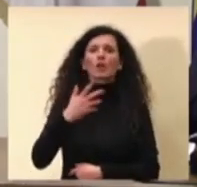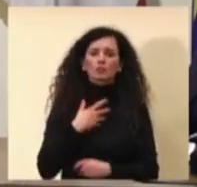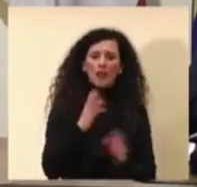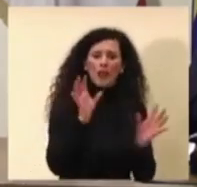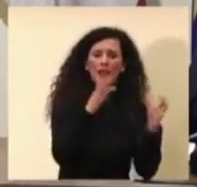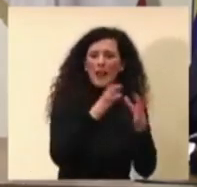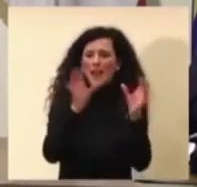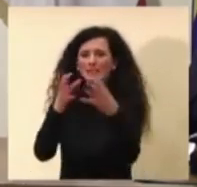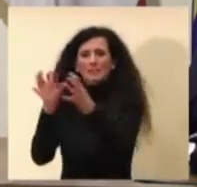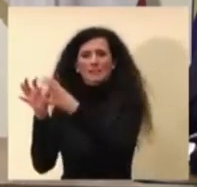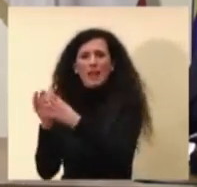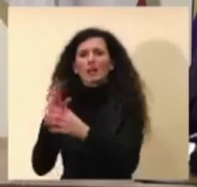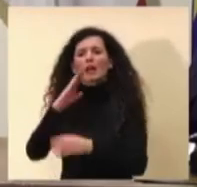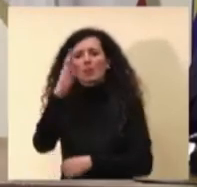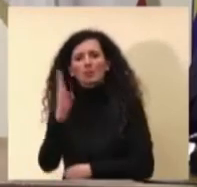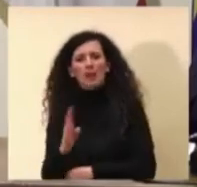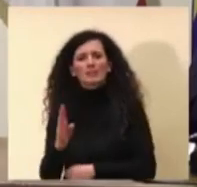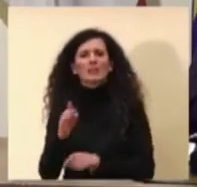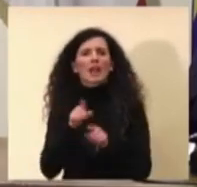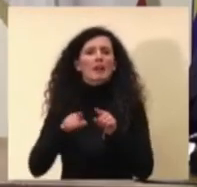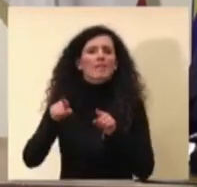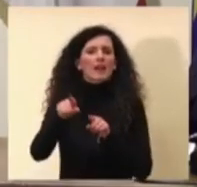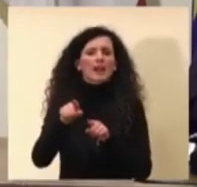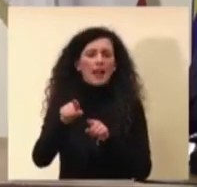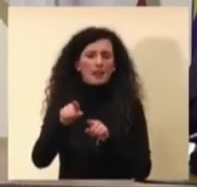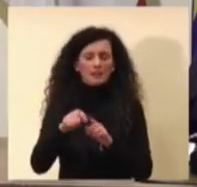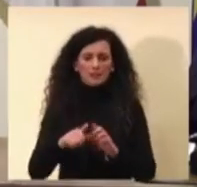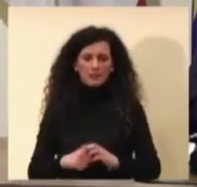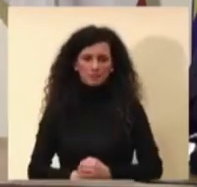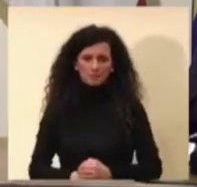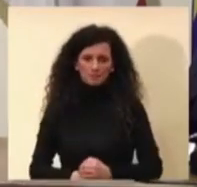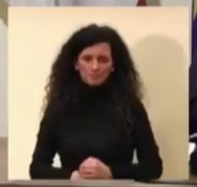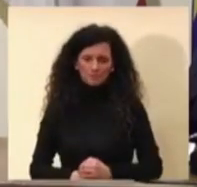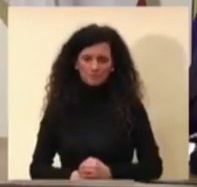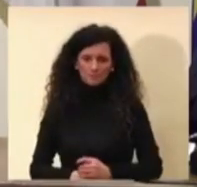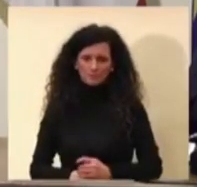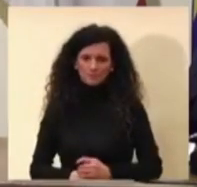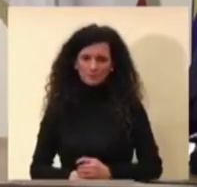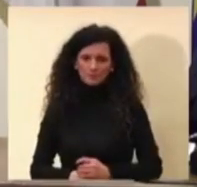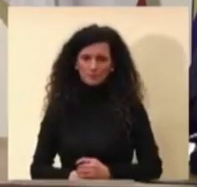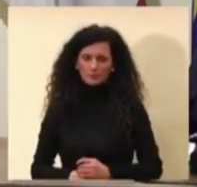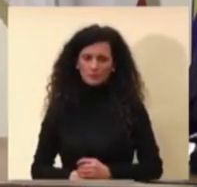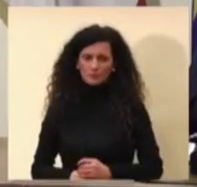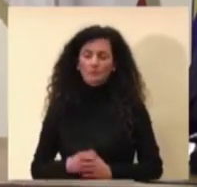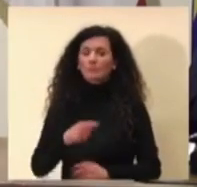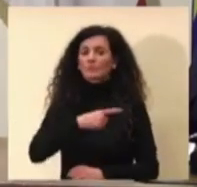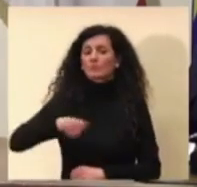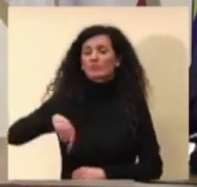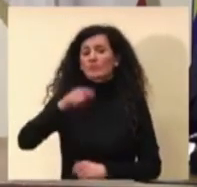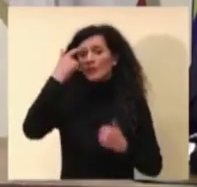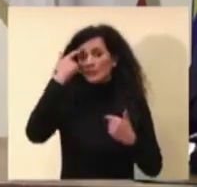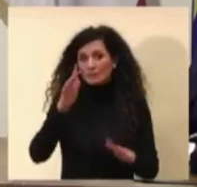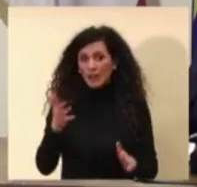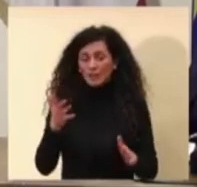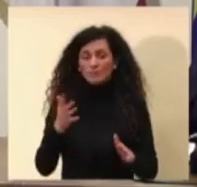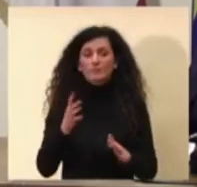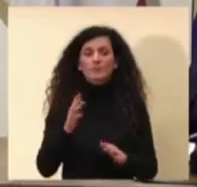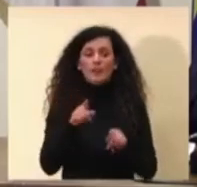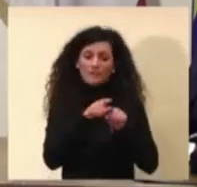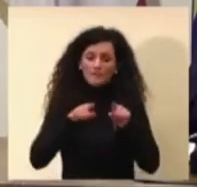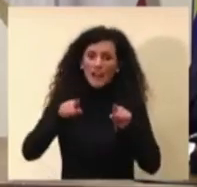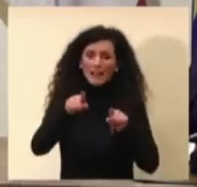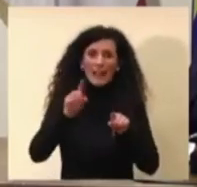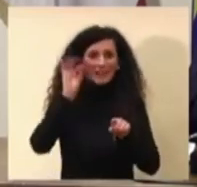variante brasiliane e sappiamo che la variante inglese per esempio è diffusa